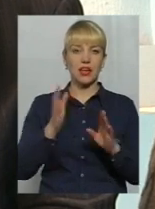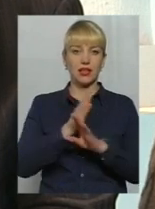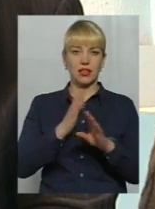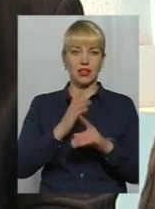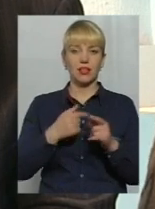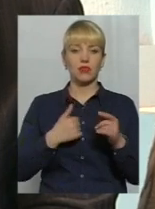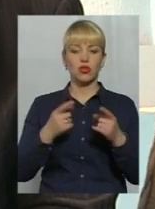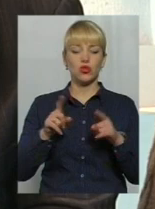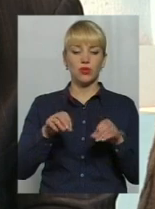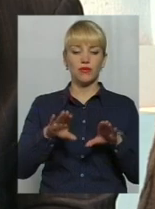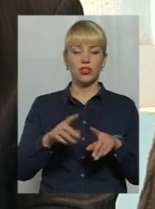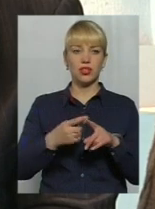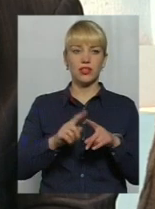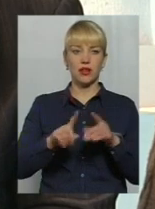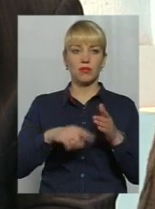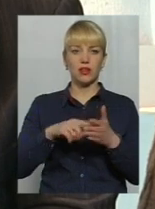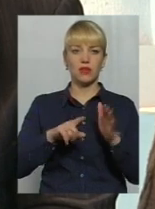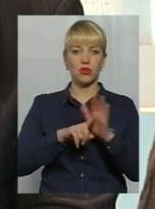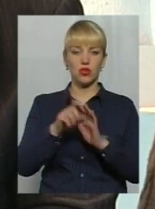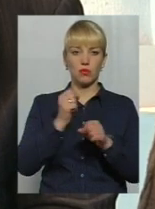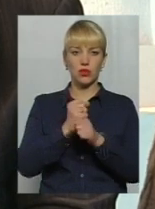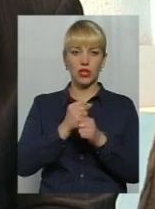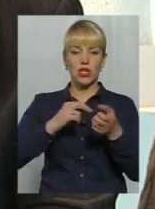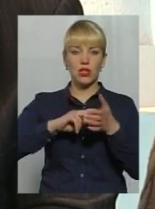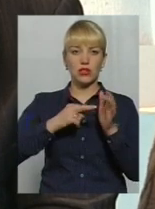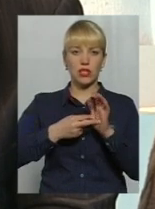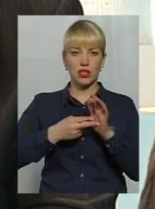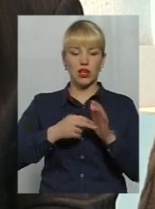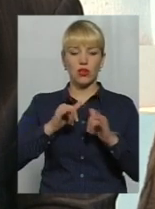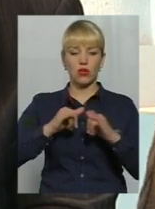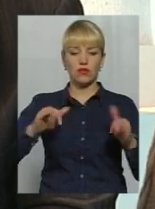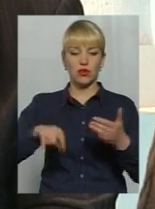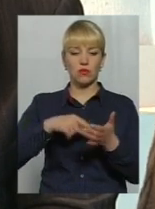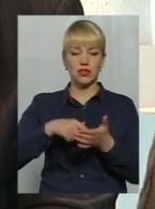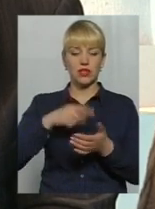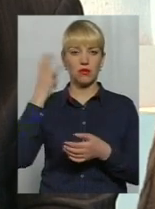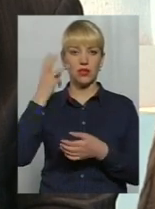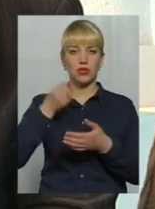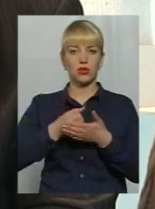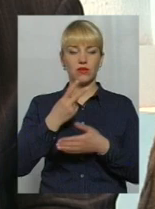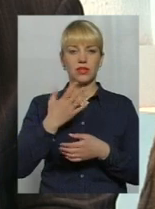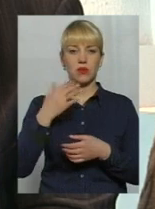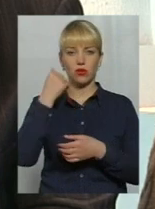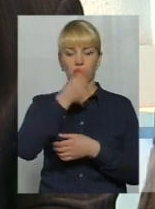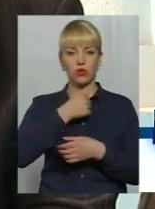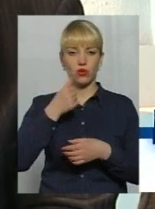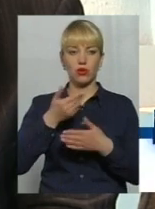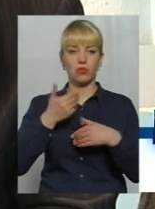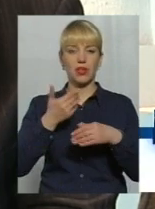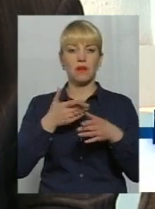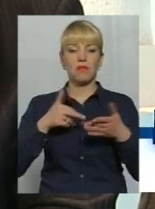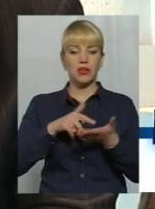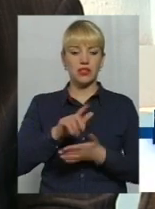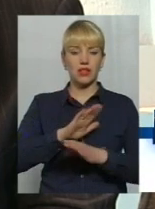розпочати роботу над розробкою стратегії розвитку міста Хмельницького до 2025 року. Ми пішли нелегким шляхом, ми